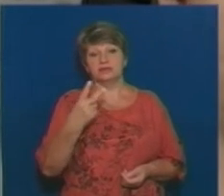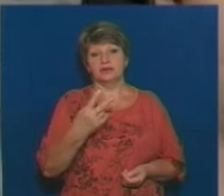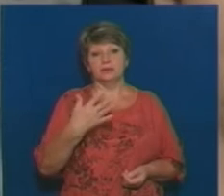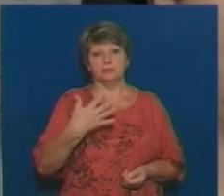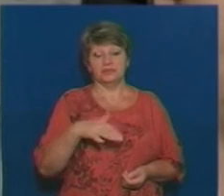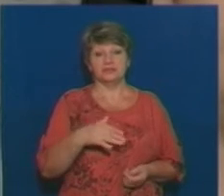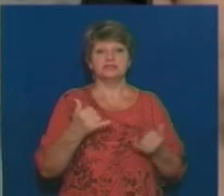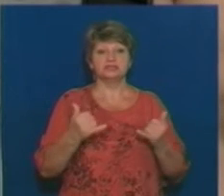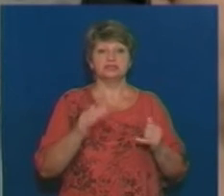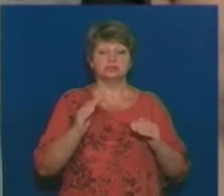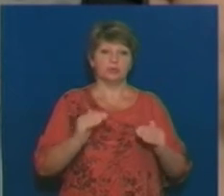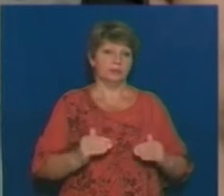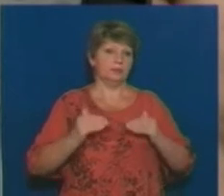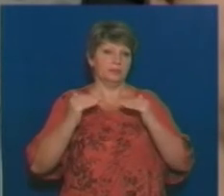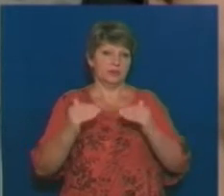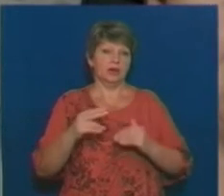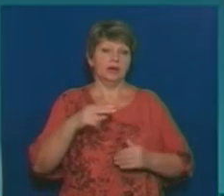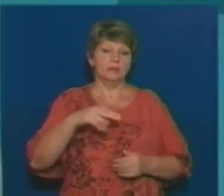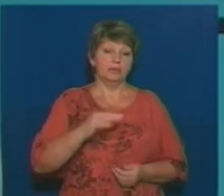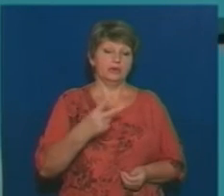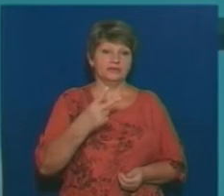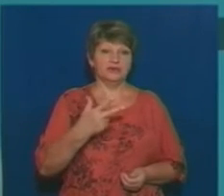зараз подимають ціну, вже нам відпускають по 2,35.